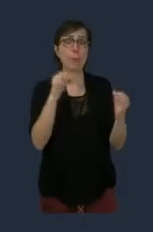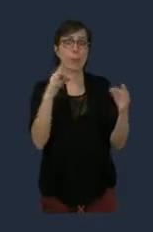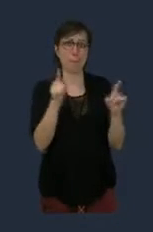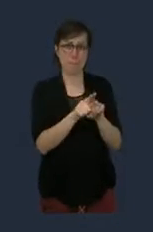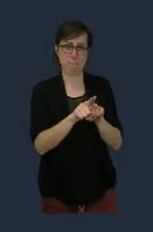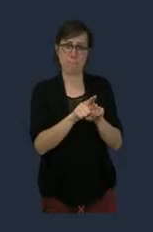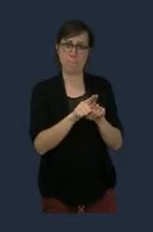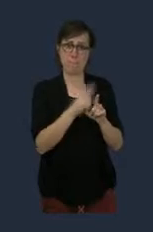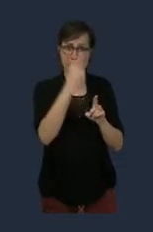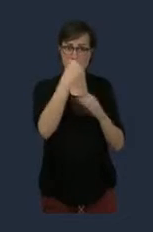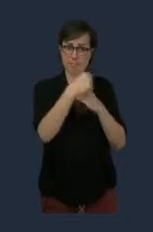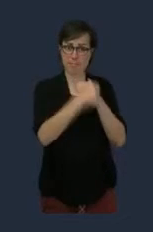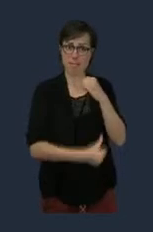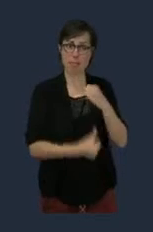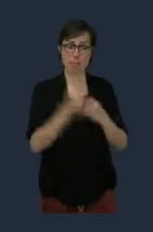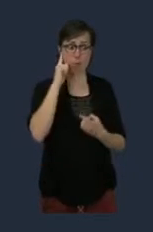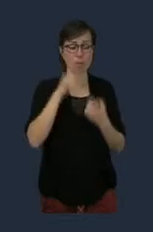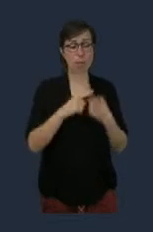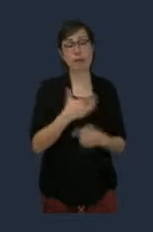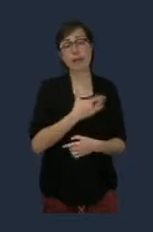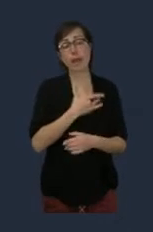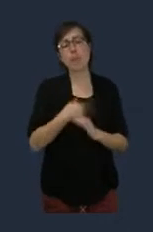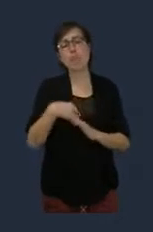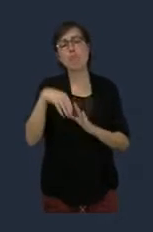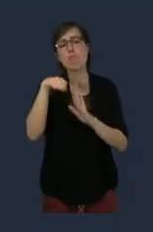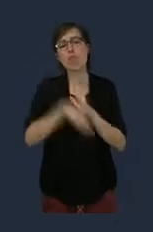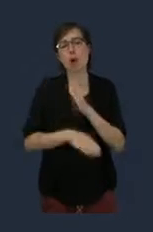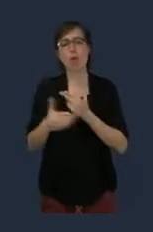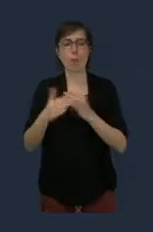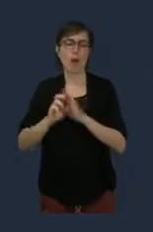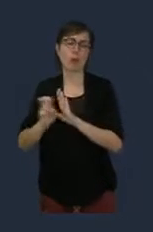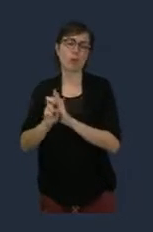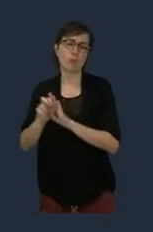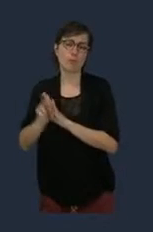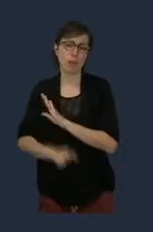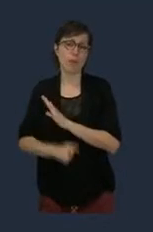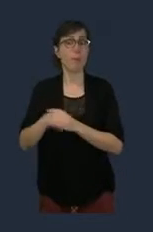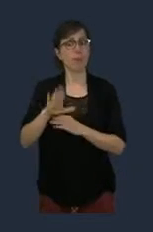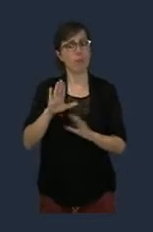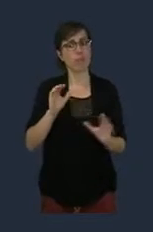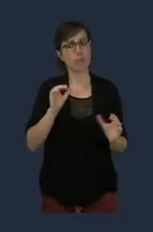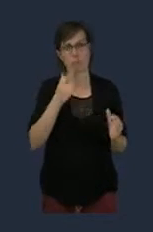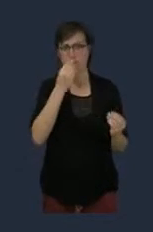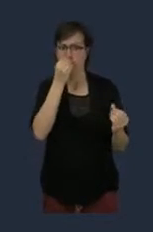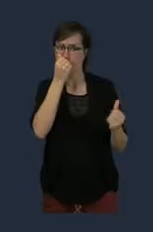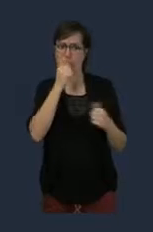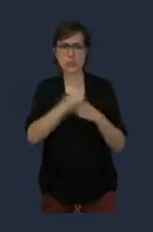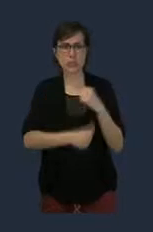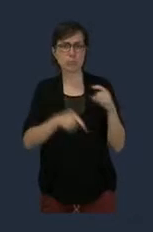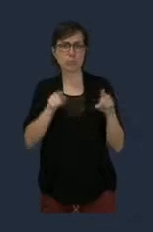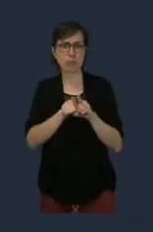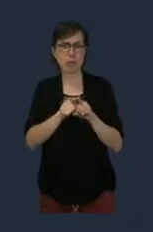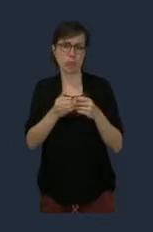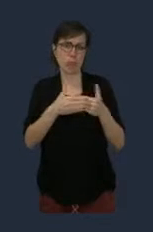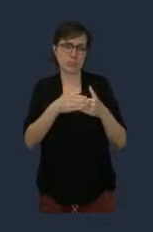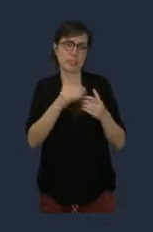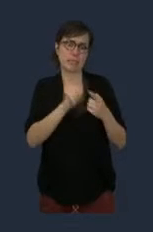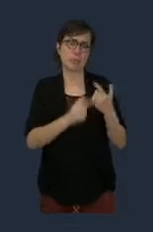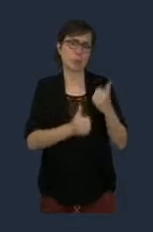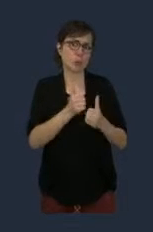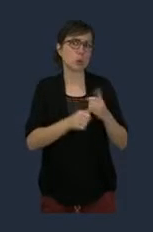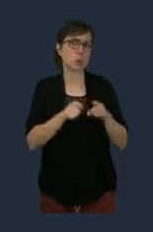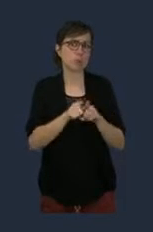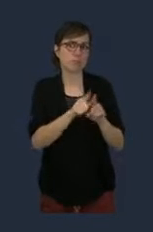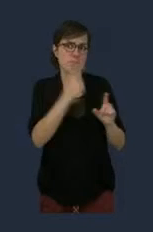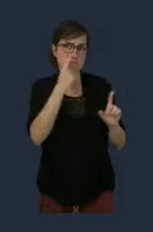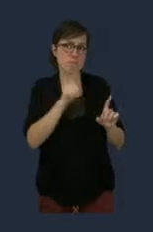sont d'intérêt moindre que celui de la métropole de Grenoble, mais qui néanmoins sont sur un marché parfois concurrentiel. Et donc la question